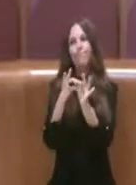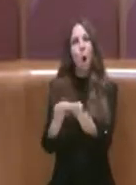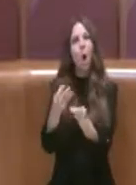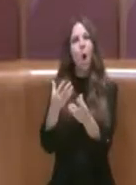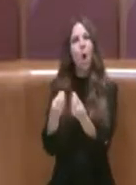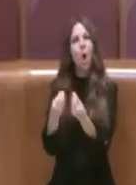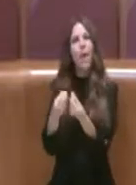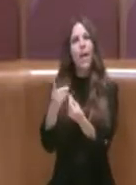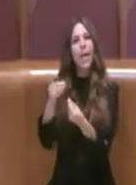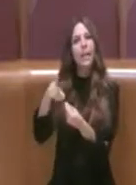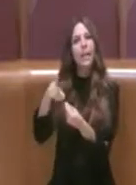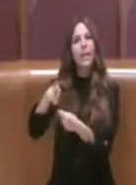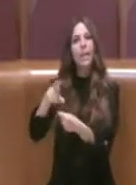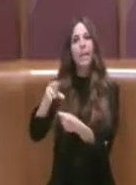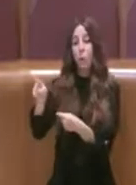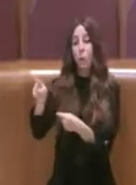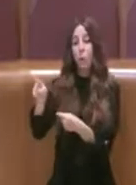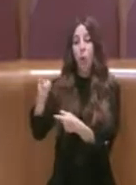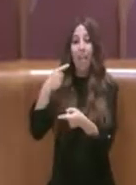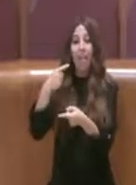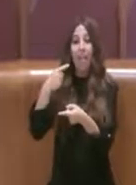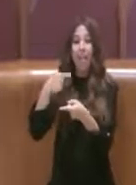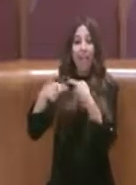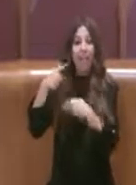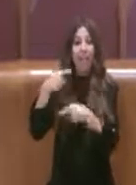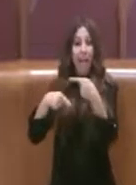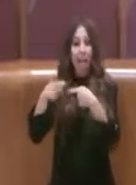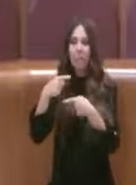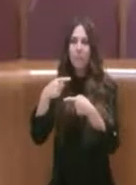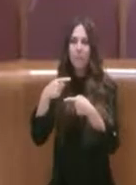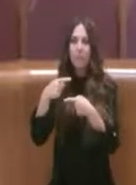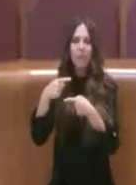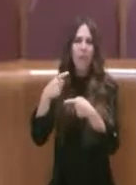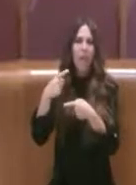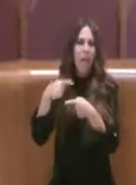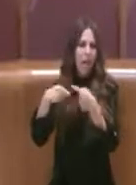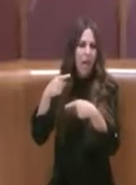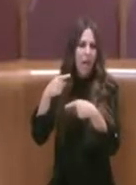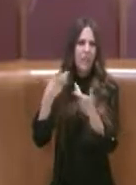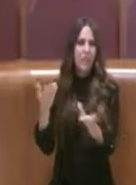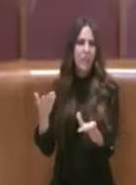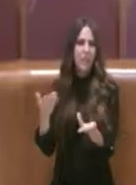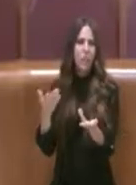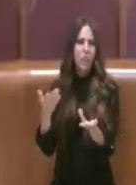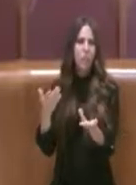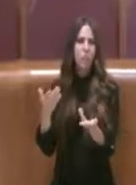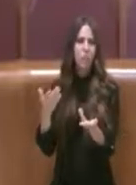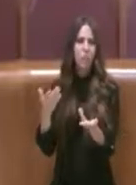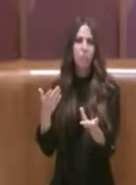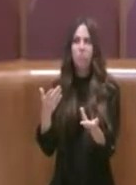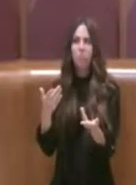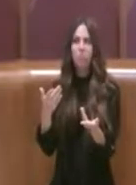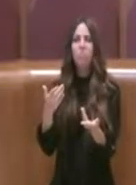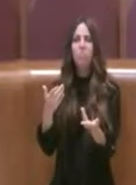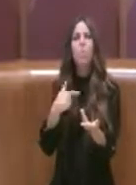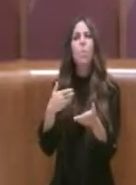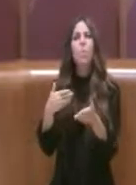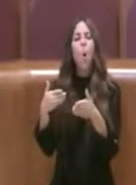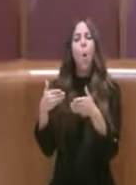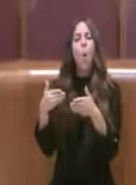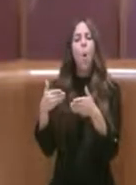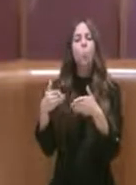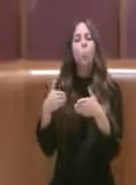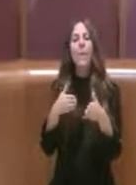ha lamentato senza neanche troppo polemica, onestamente, la leader di